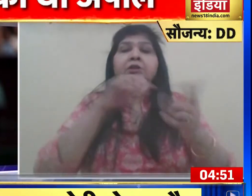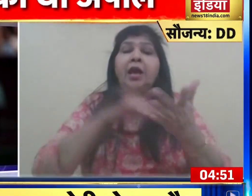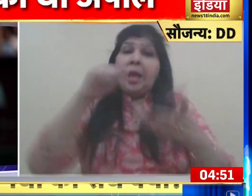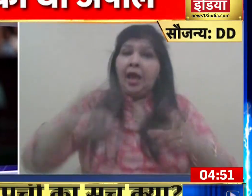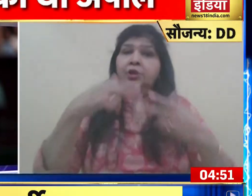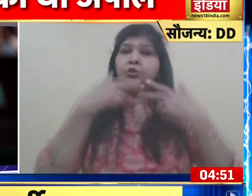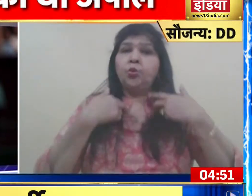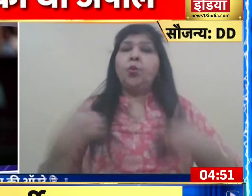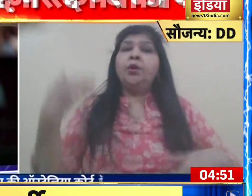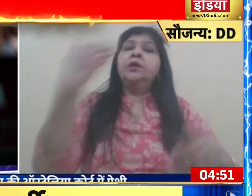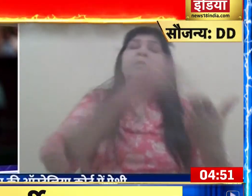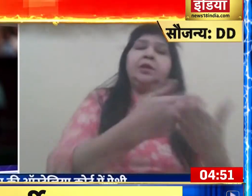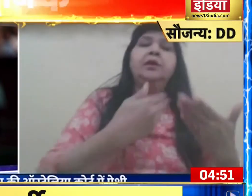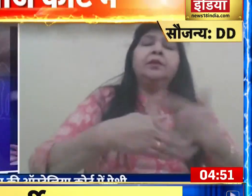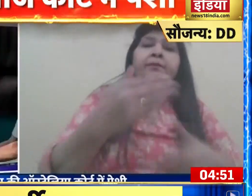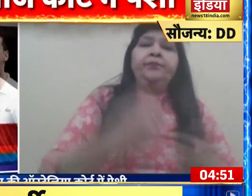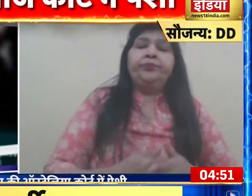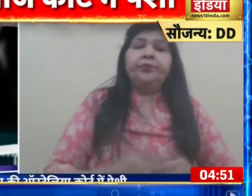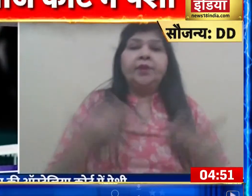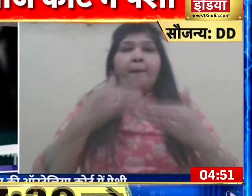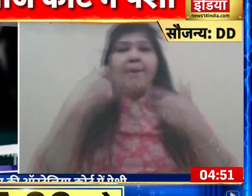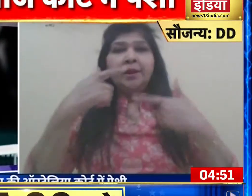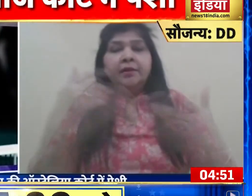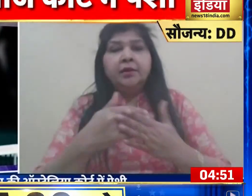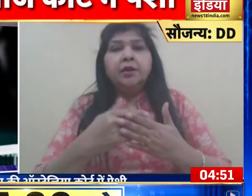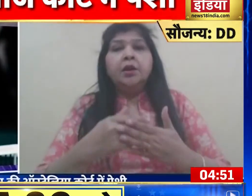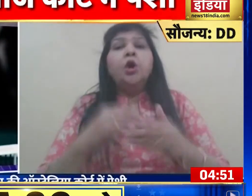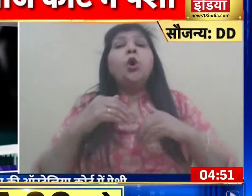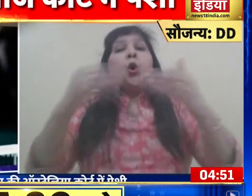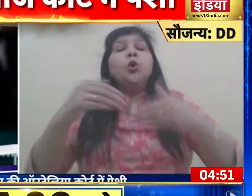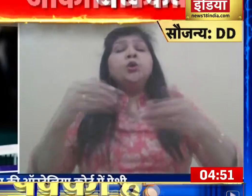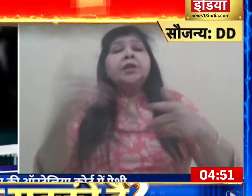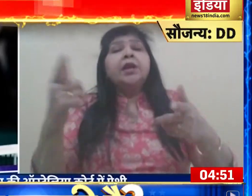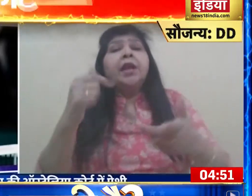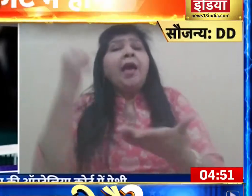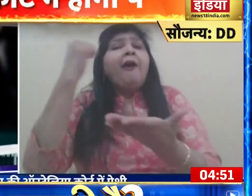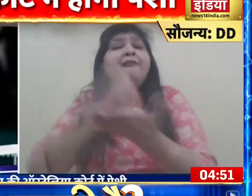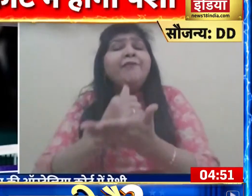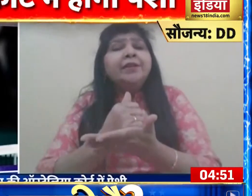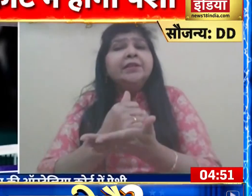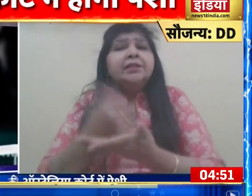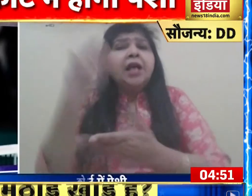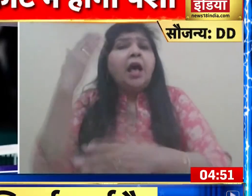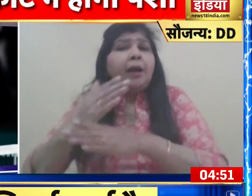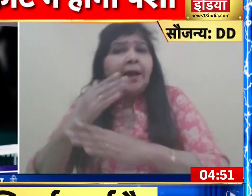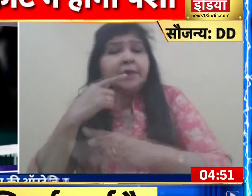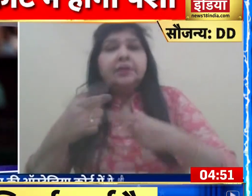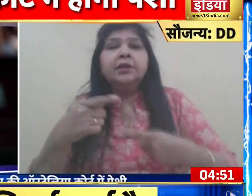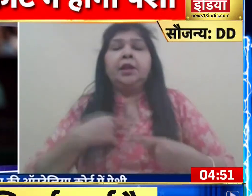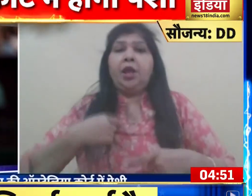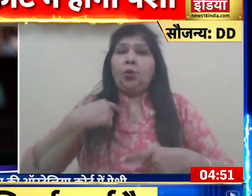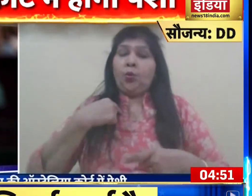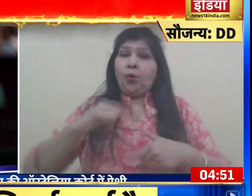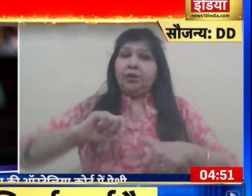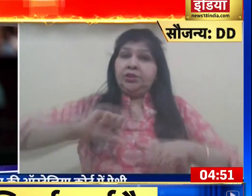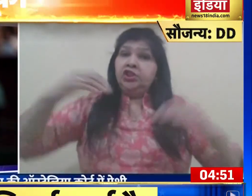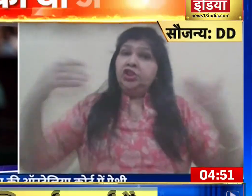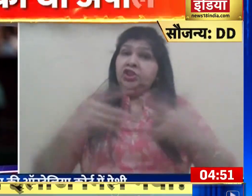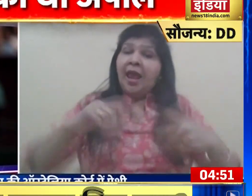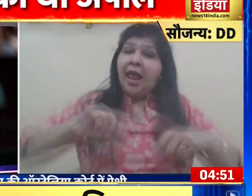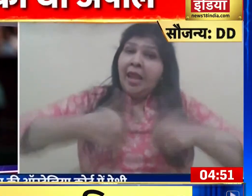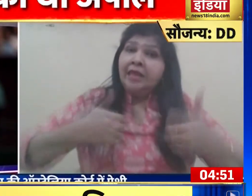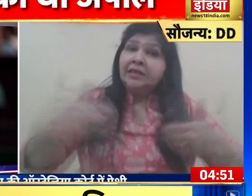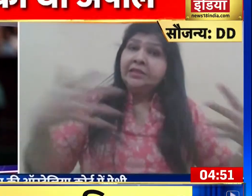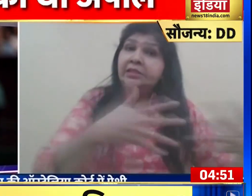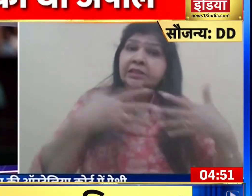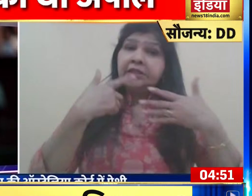समक्ष पेश हो रहे हैं। जोकोविच ने आस्ट्रेलियाई सरकार के वीजा रद करने के फैसले को चुनौती देते हुए अपील दायर की